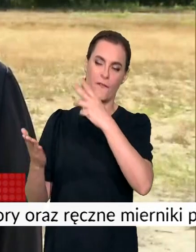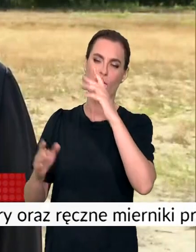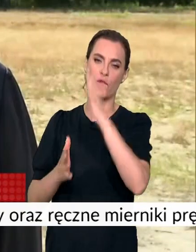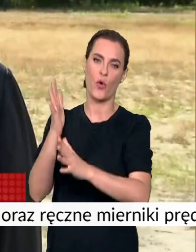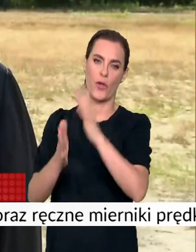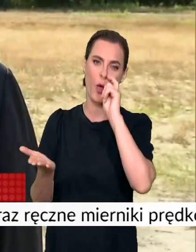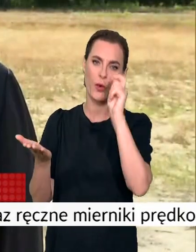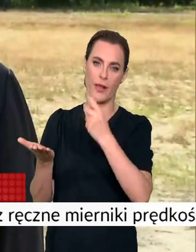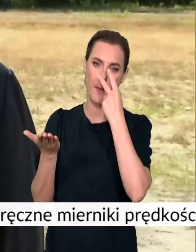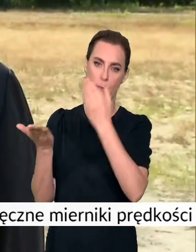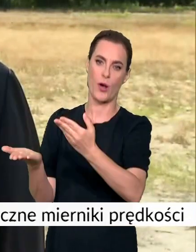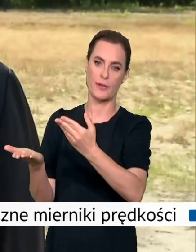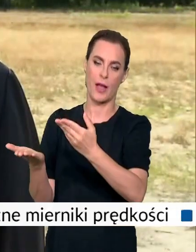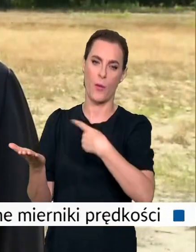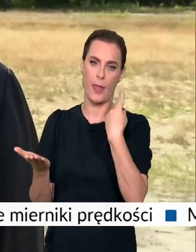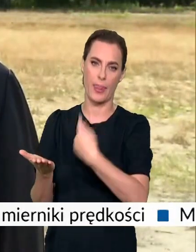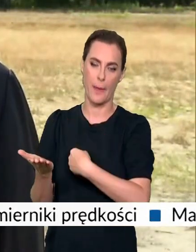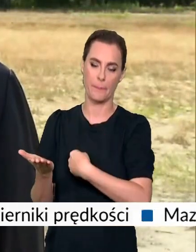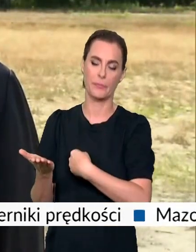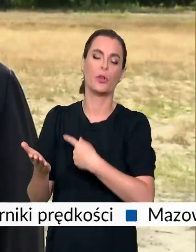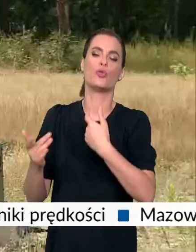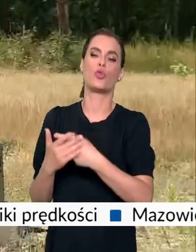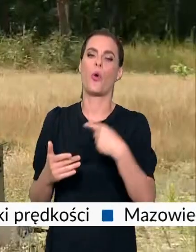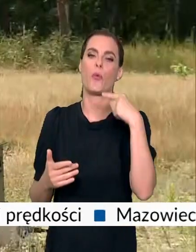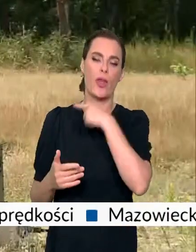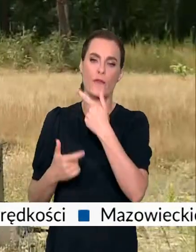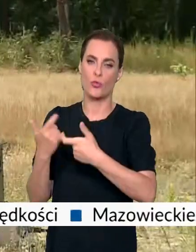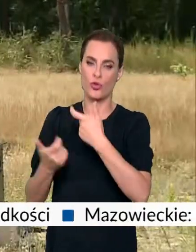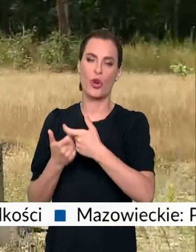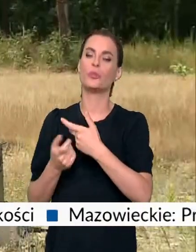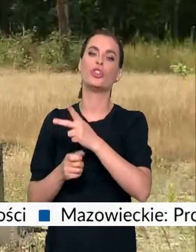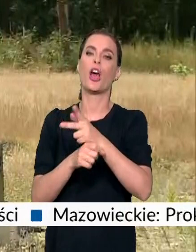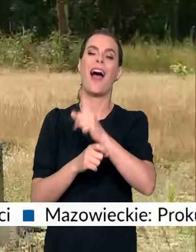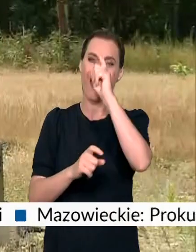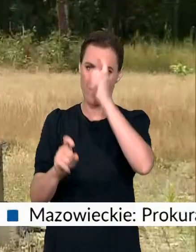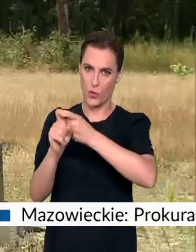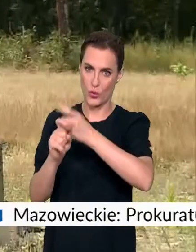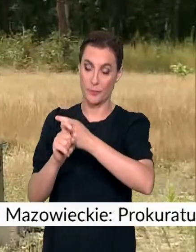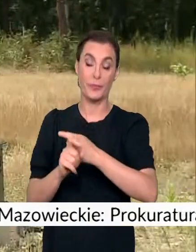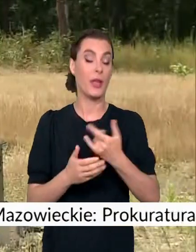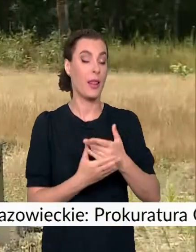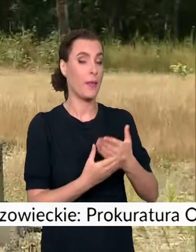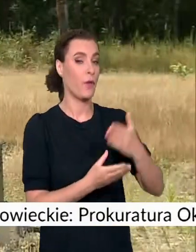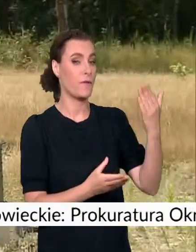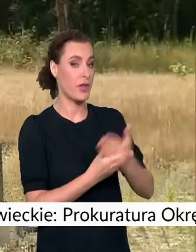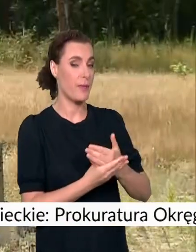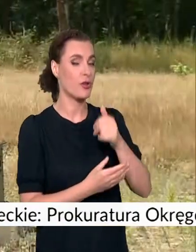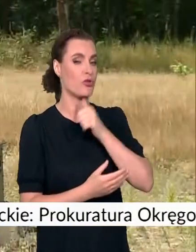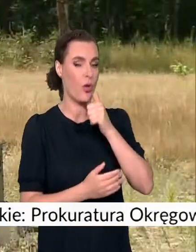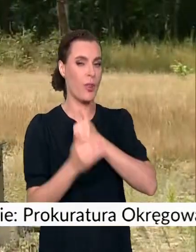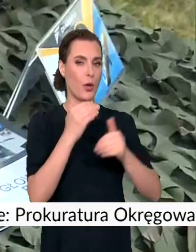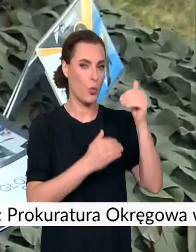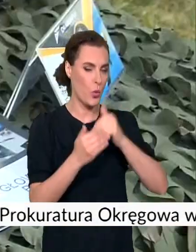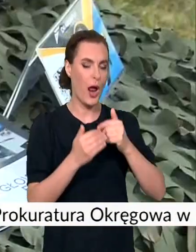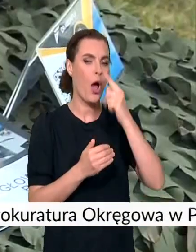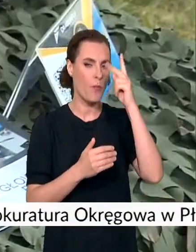Ukrainie pokazuje dobitnie nam, co potrafią wrogie drony. Firma z Zielonej Góry, tworząca systemy potrafiące